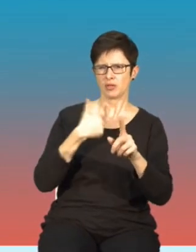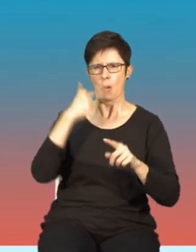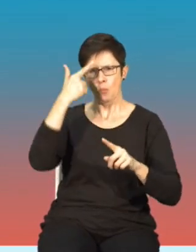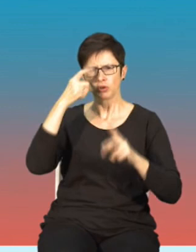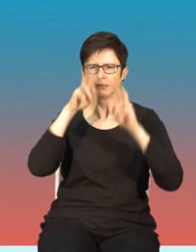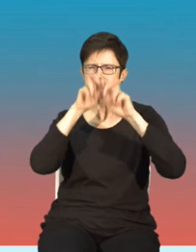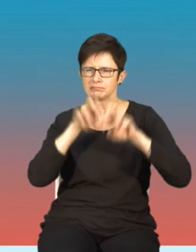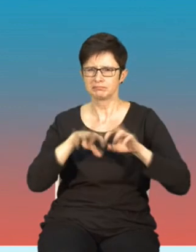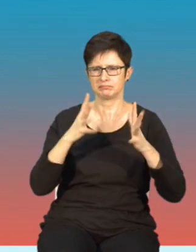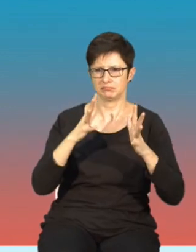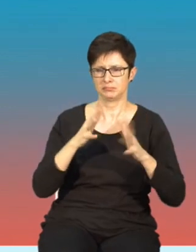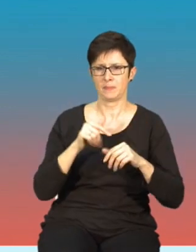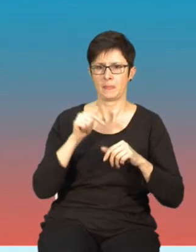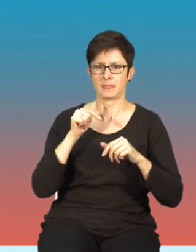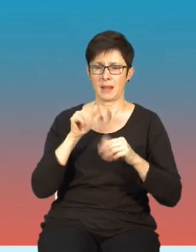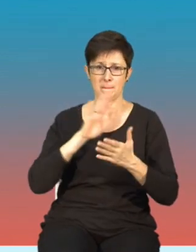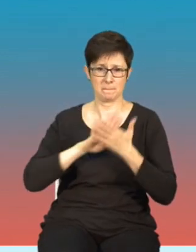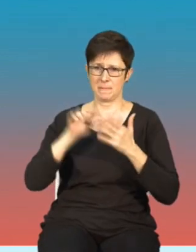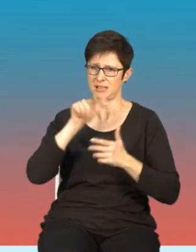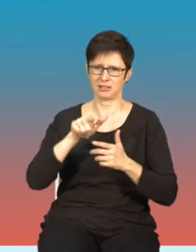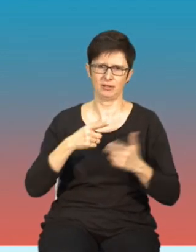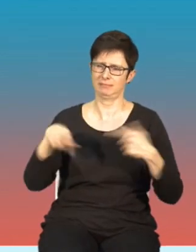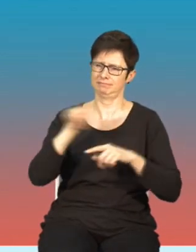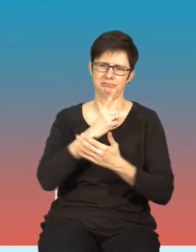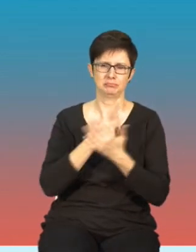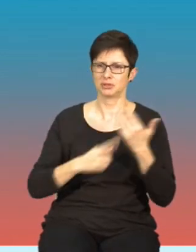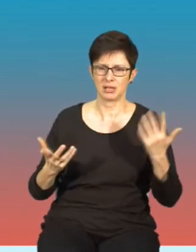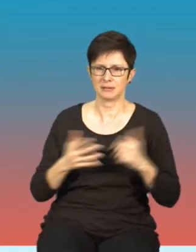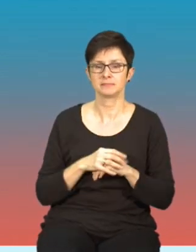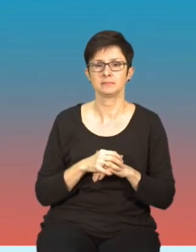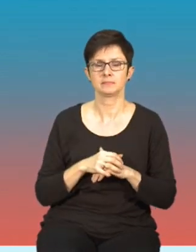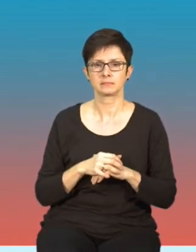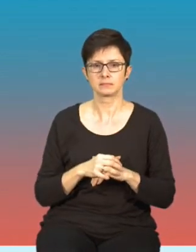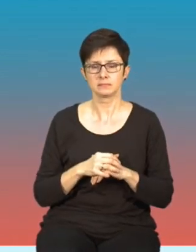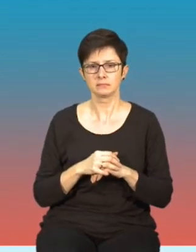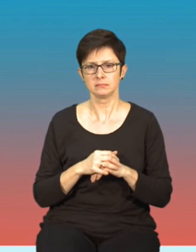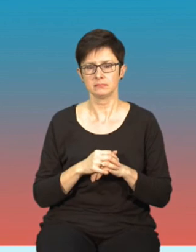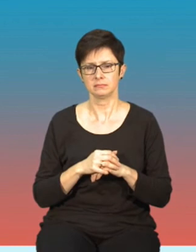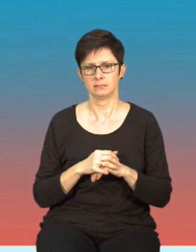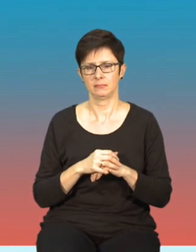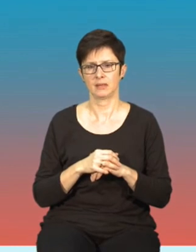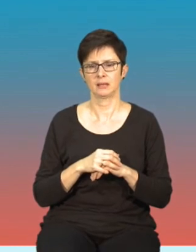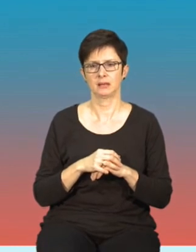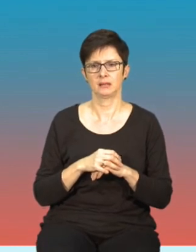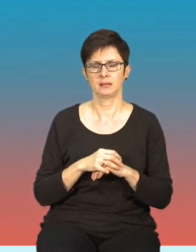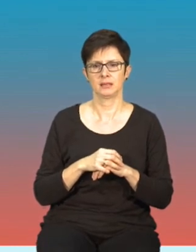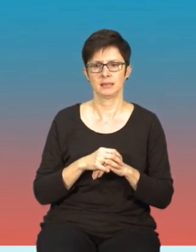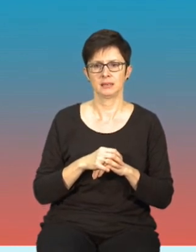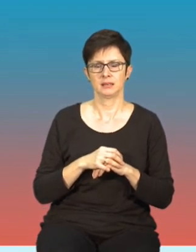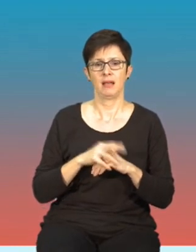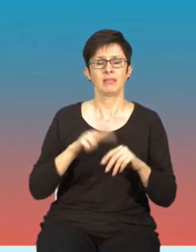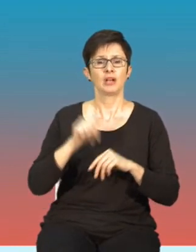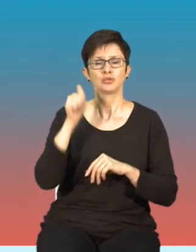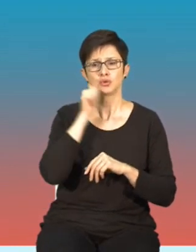weryfikacji, która oczywiście na pierwszy rzut oka wyda nam się tutaj czymś oczywistym, ale w